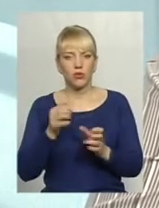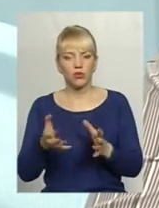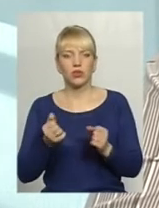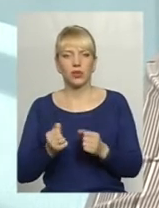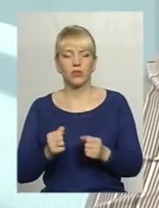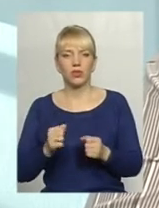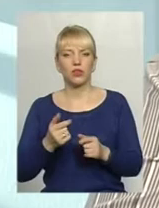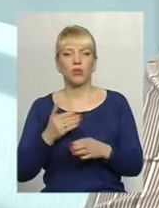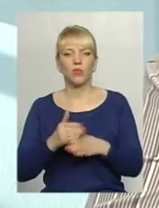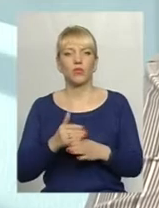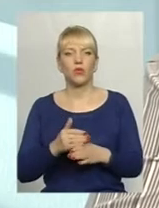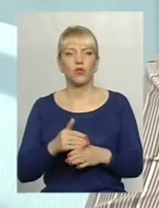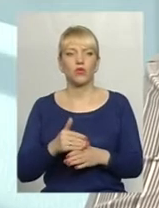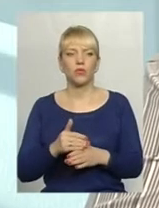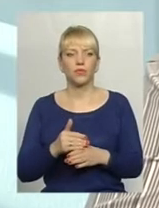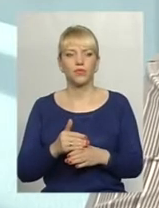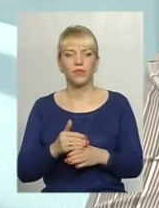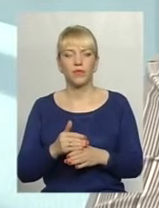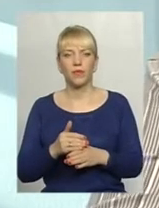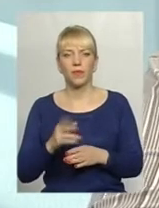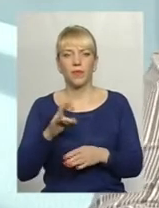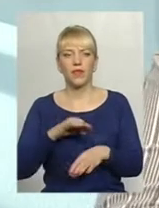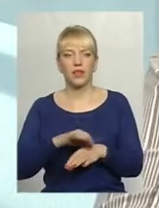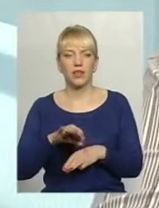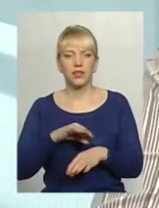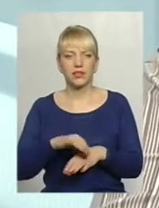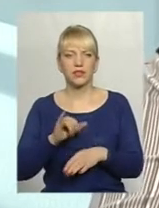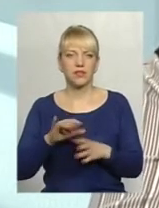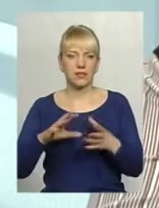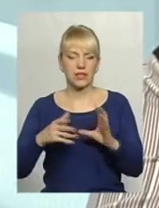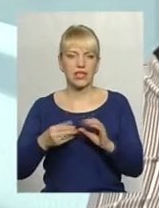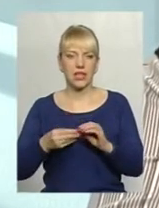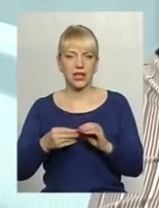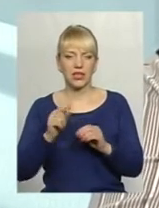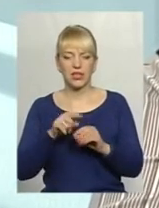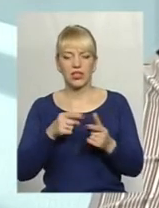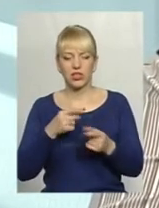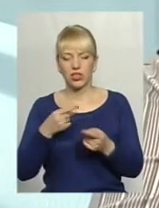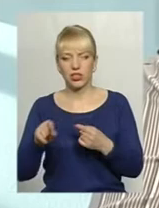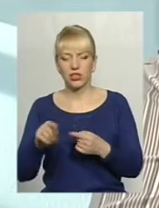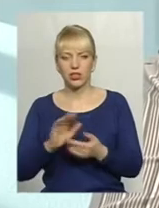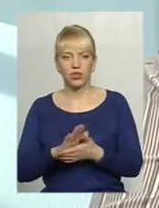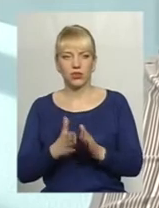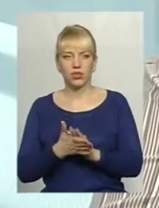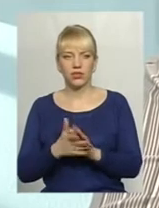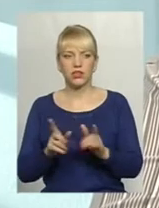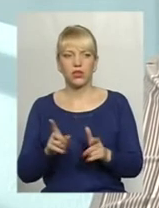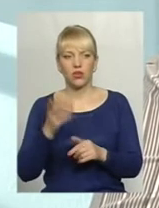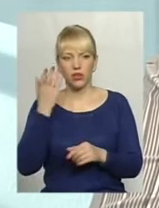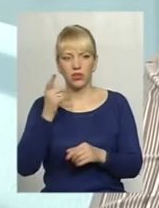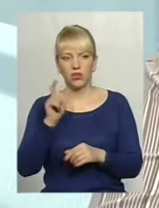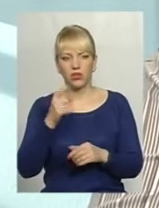і насильства, і взагалі тих чи інших ситуацій, в яких людина